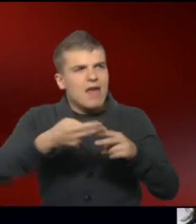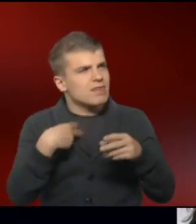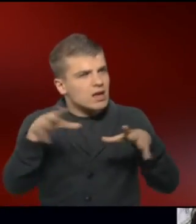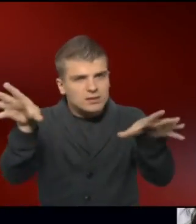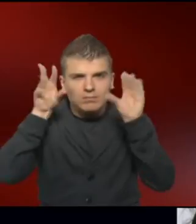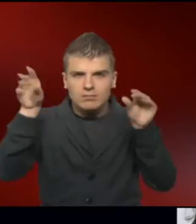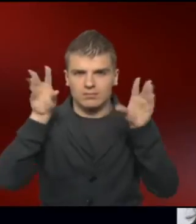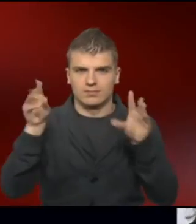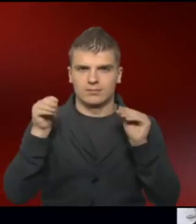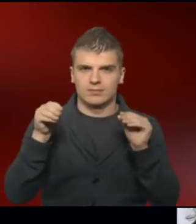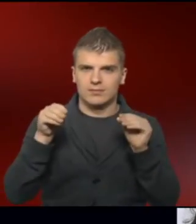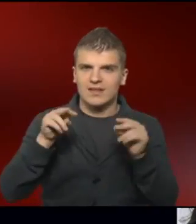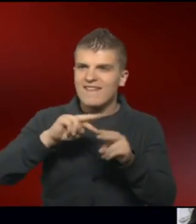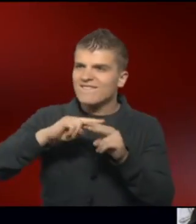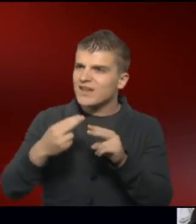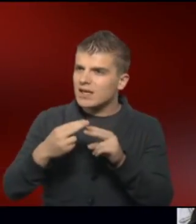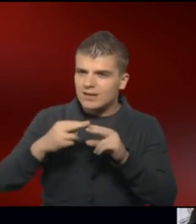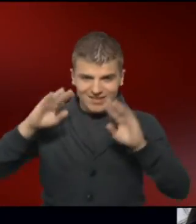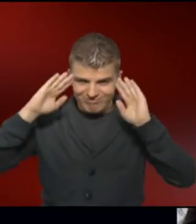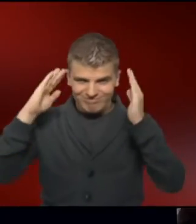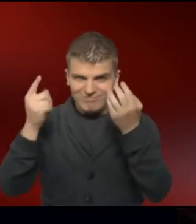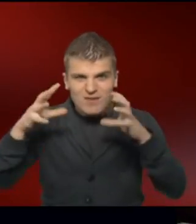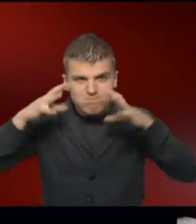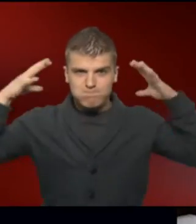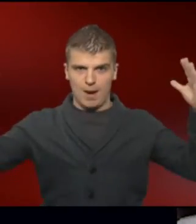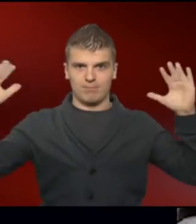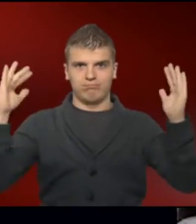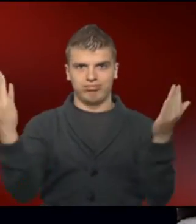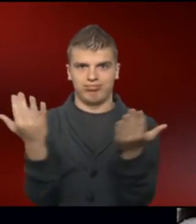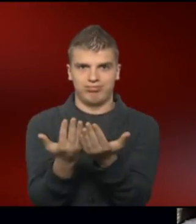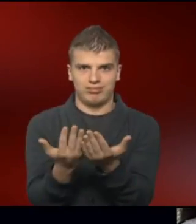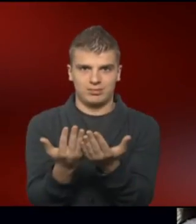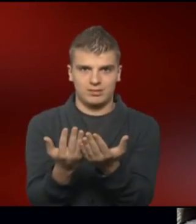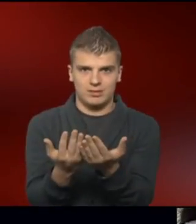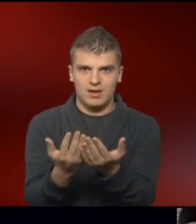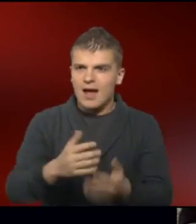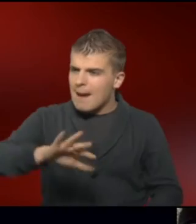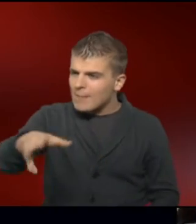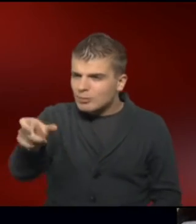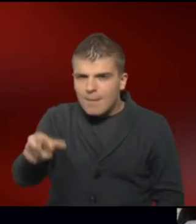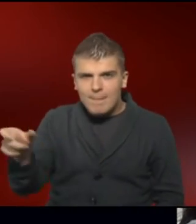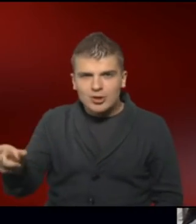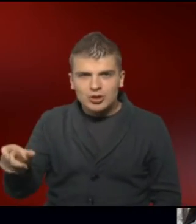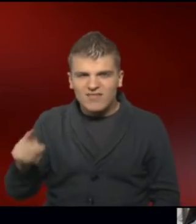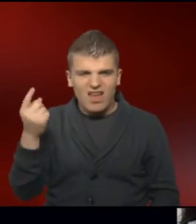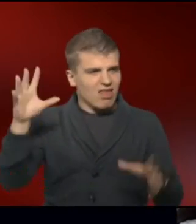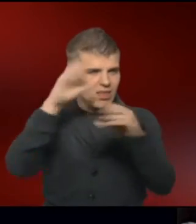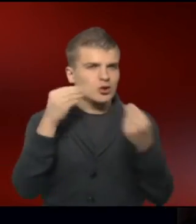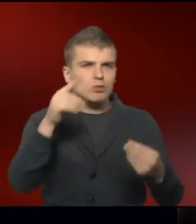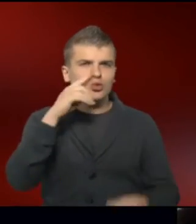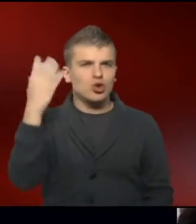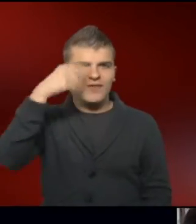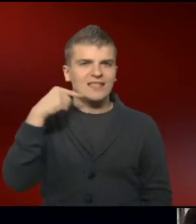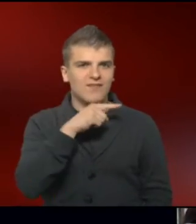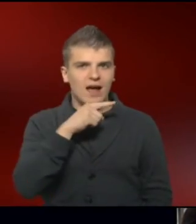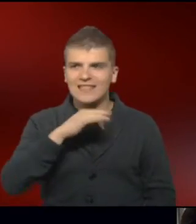als hätten sie vielleicht wie eine Dimension mehr. Oder wie ein, dass manche Menschen ja nachts, können man nur schwarz-weiß sehen, als könnte